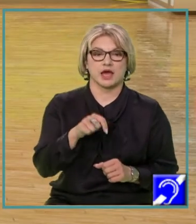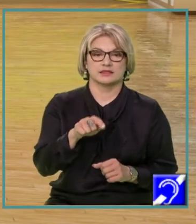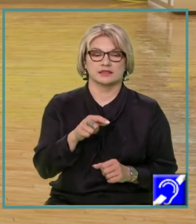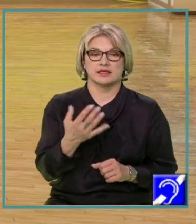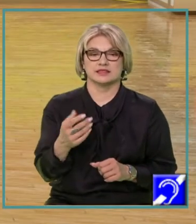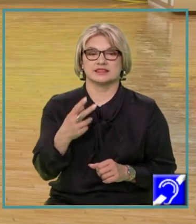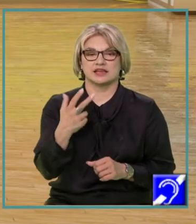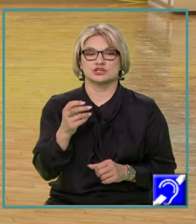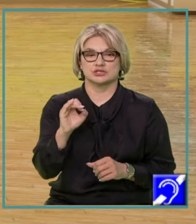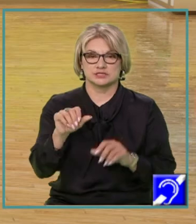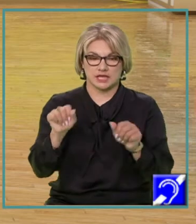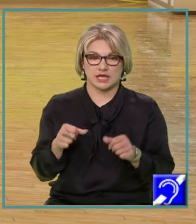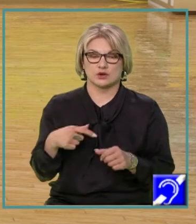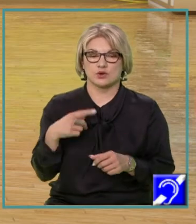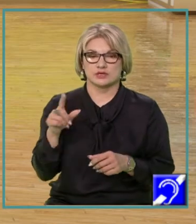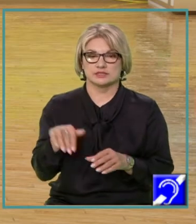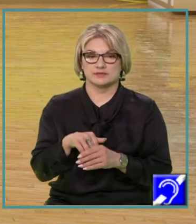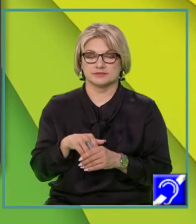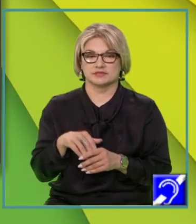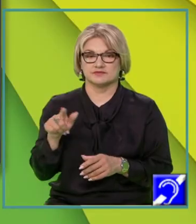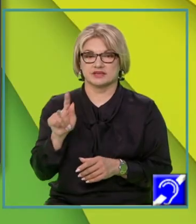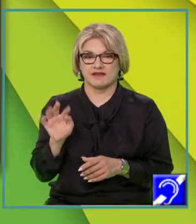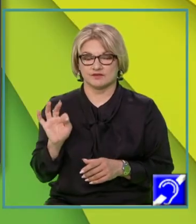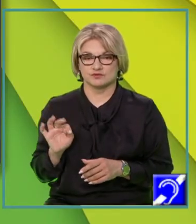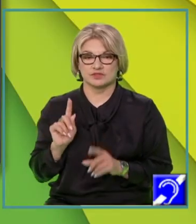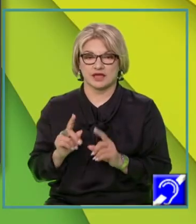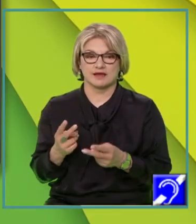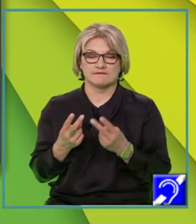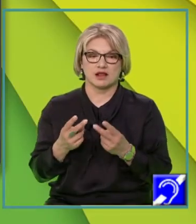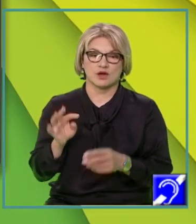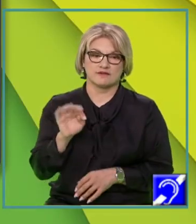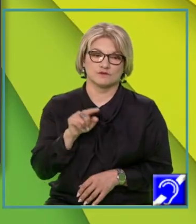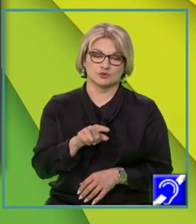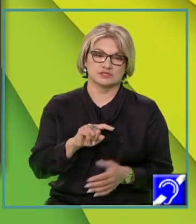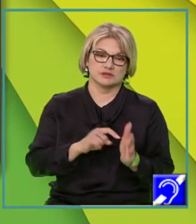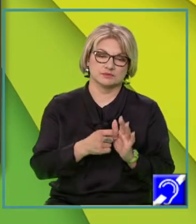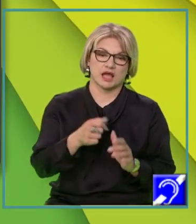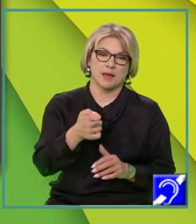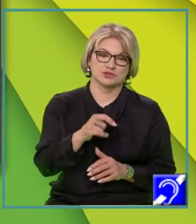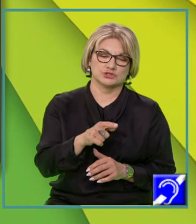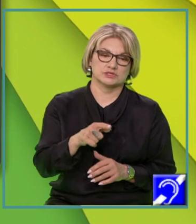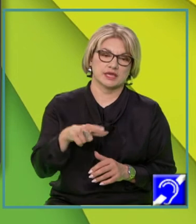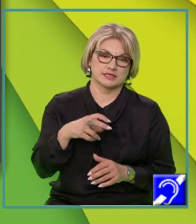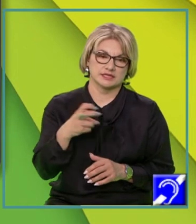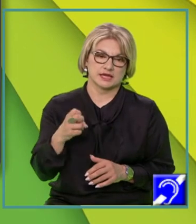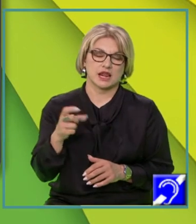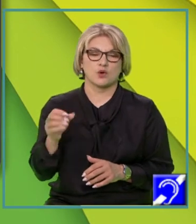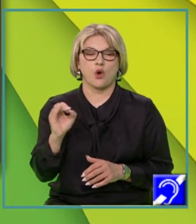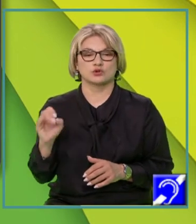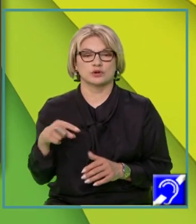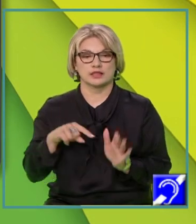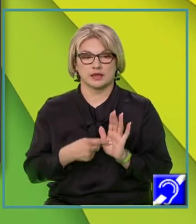aparține graficului unei funcții dacă valoarea funcției în abscisa punctului egală coordonata punctului,